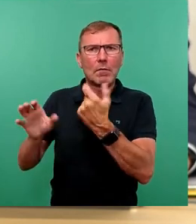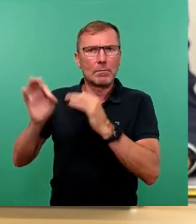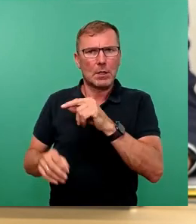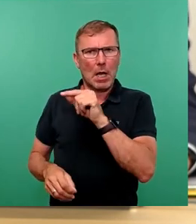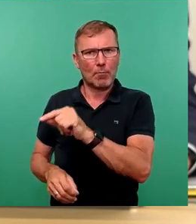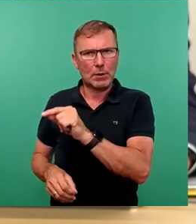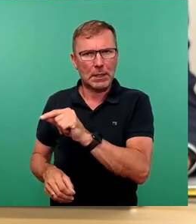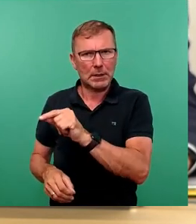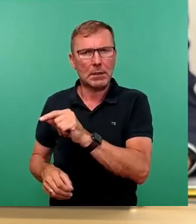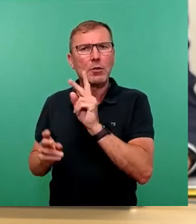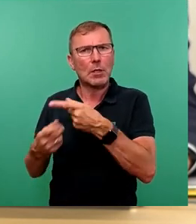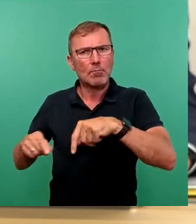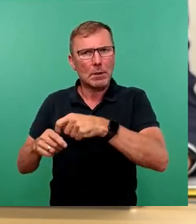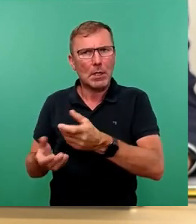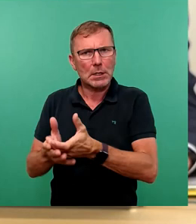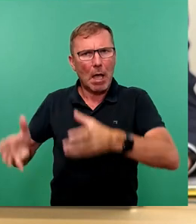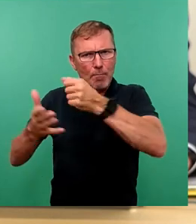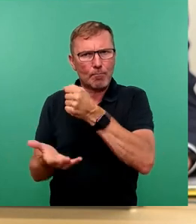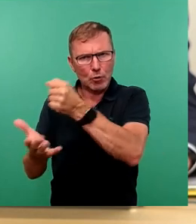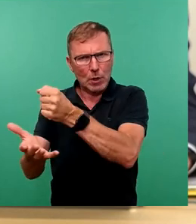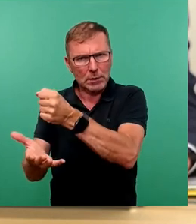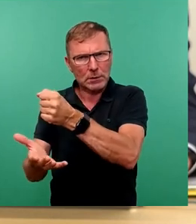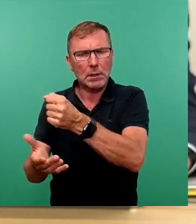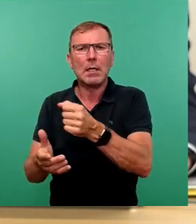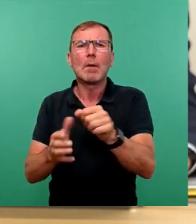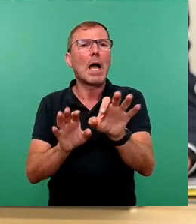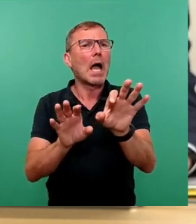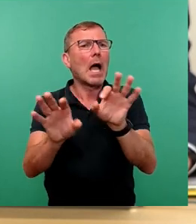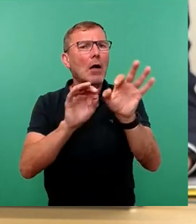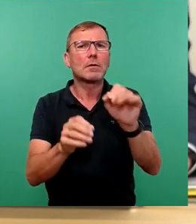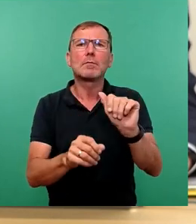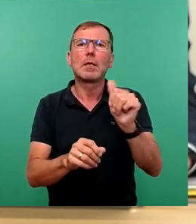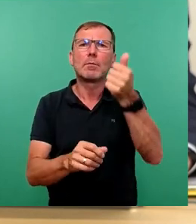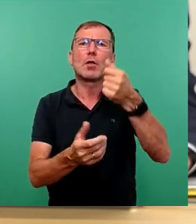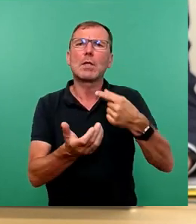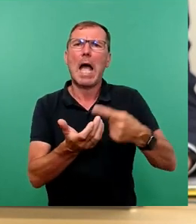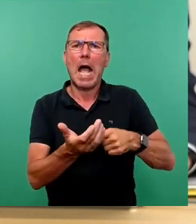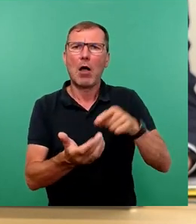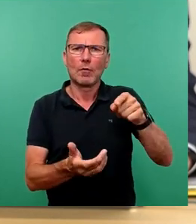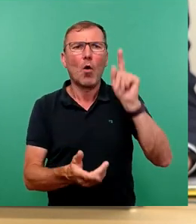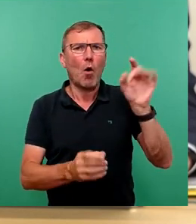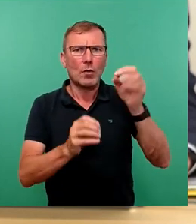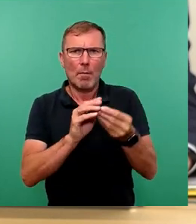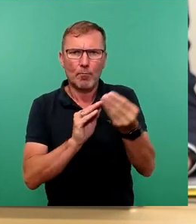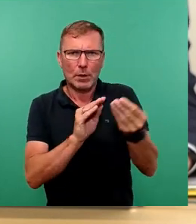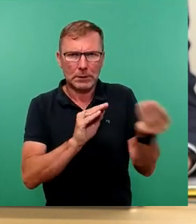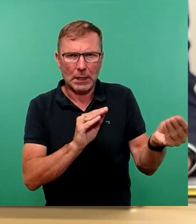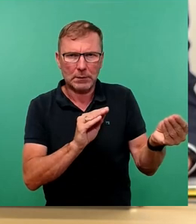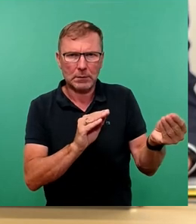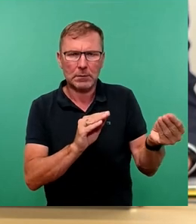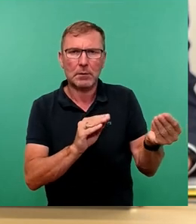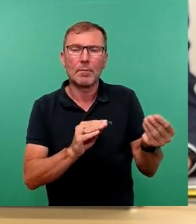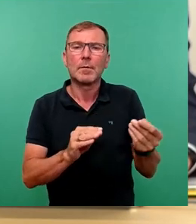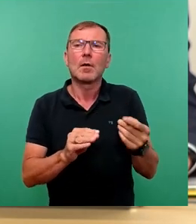bei den Stadtbezirksbudgets, bei Ausgewählten mit besonderen Herausforderungen 100 Prozent und